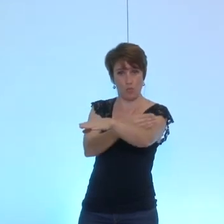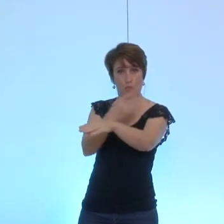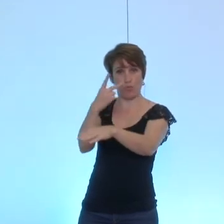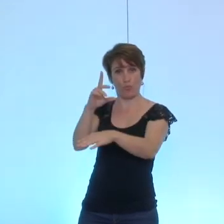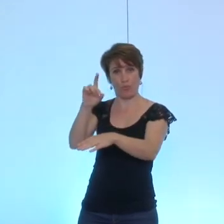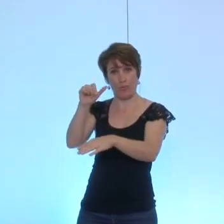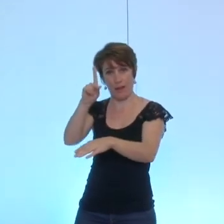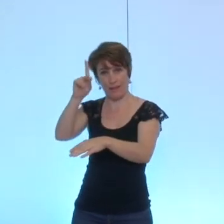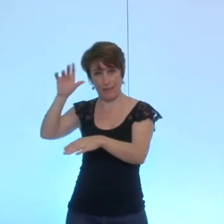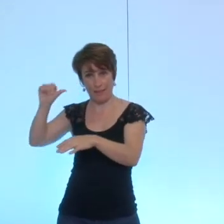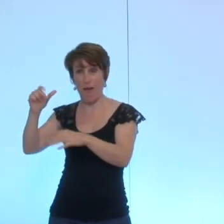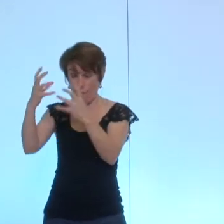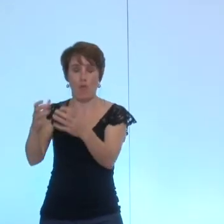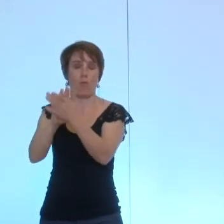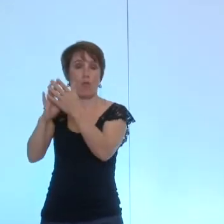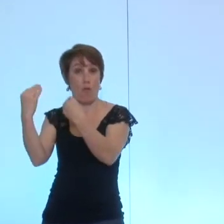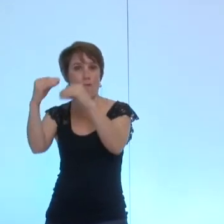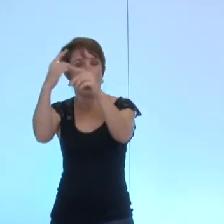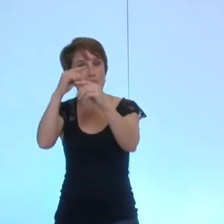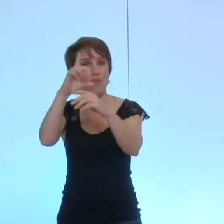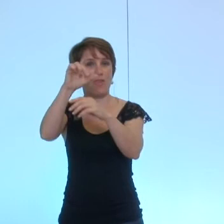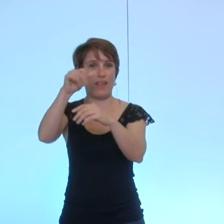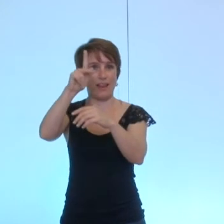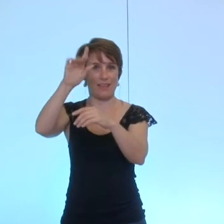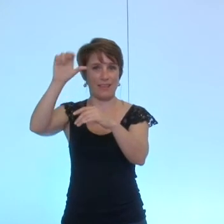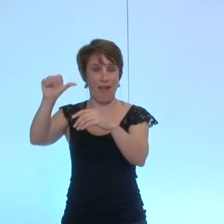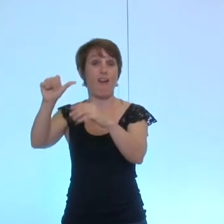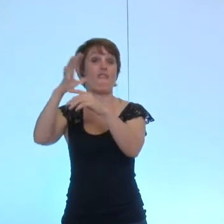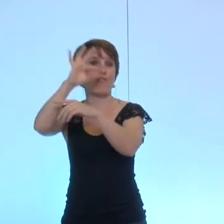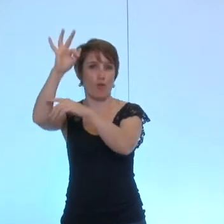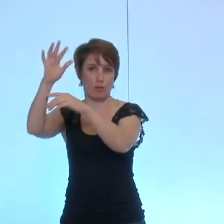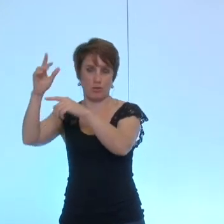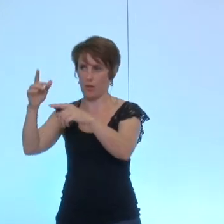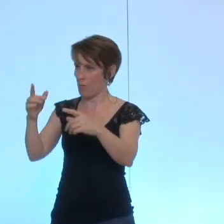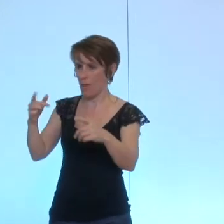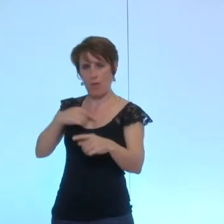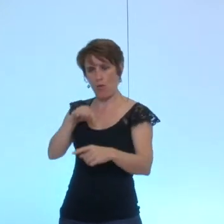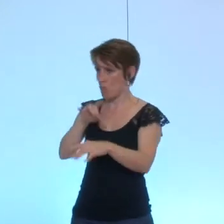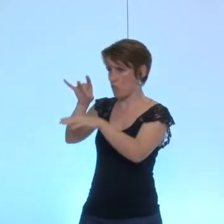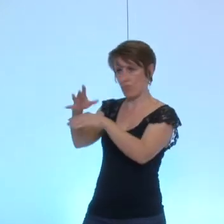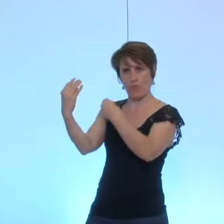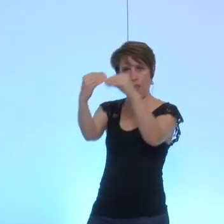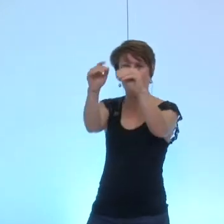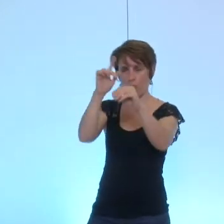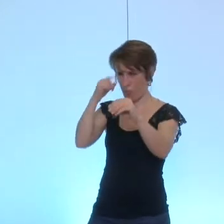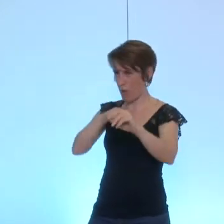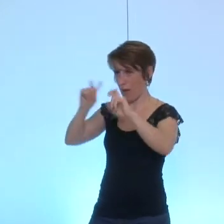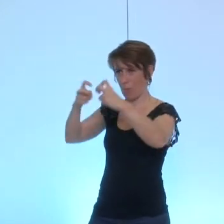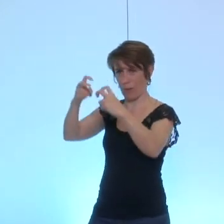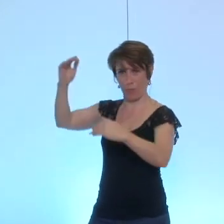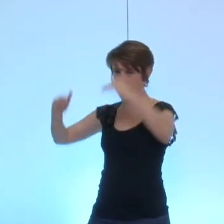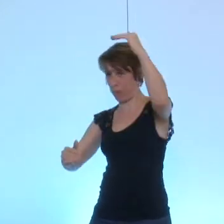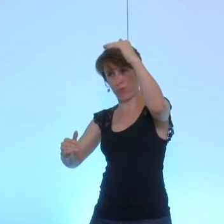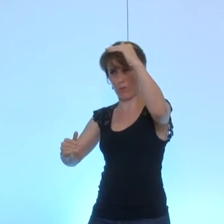vers la société d'alkia france contenu du caractère paraissant disproportionné de sa valorisation en l'absence d'une justification